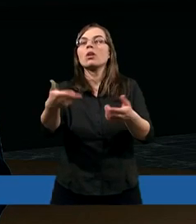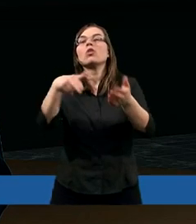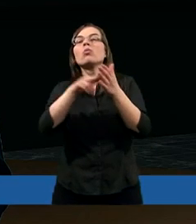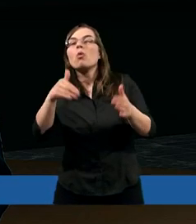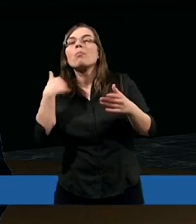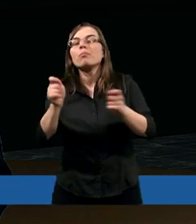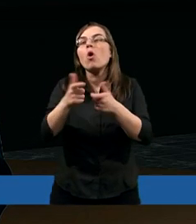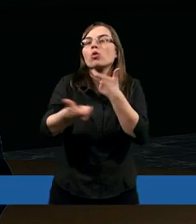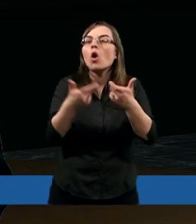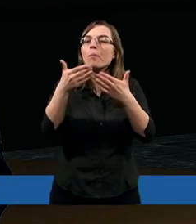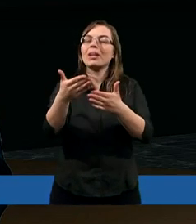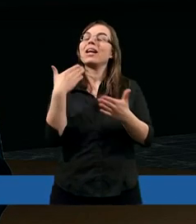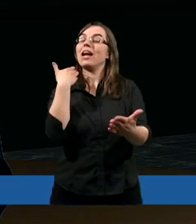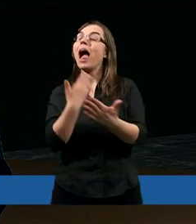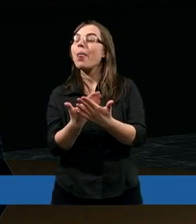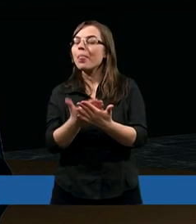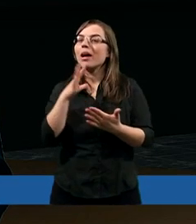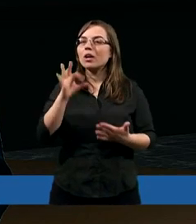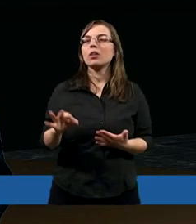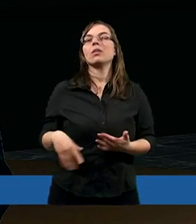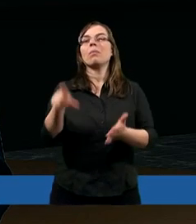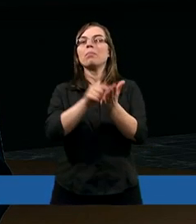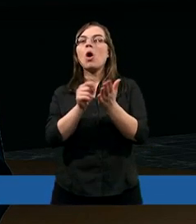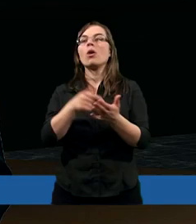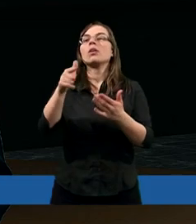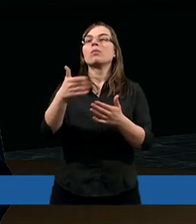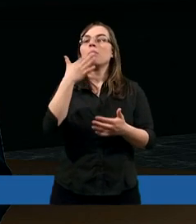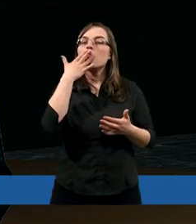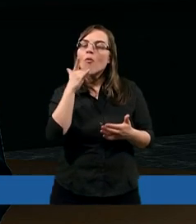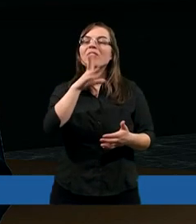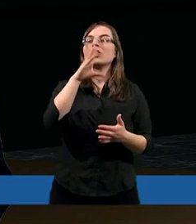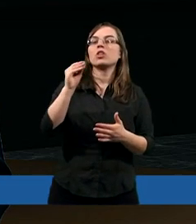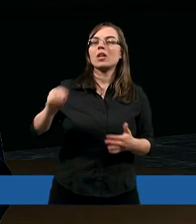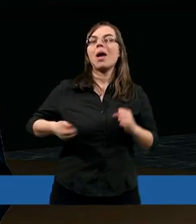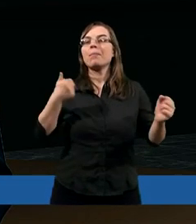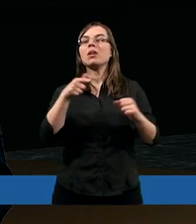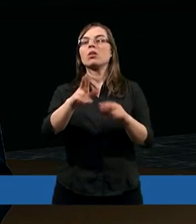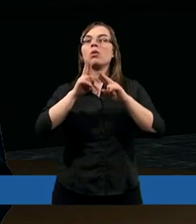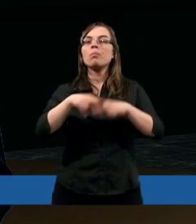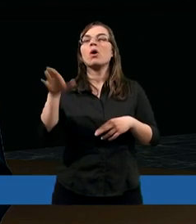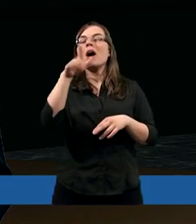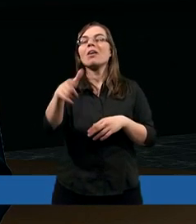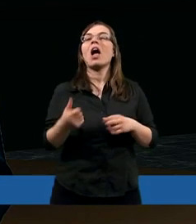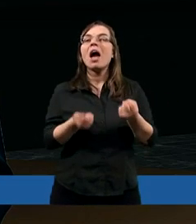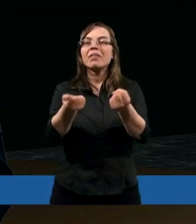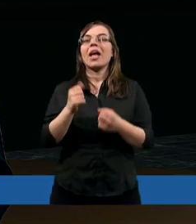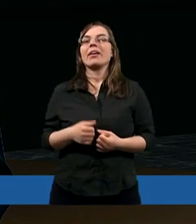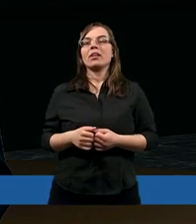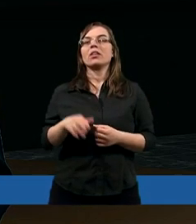poruczona. Dlatego Piotr tutaj mówi, żeby zostawić próżne ambicje,